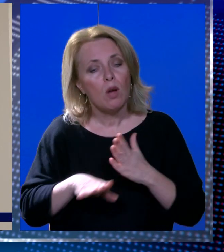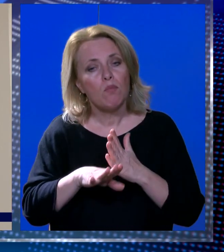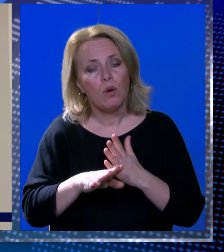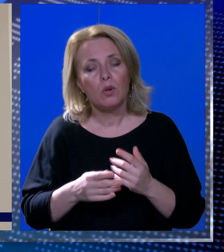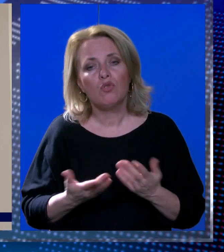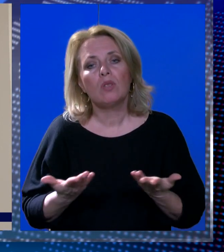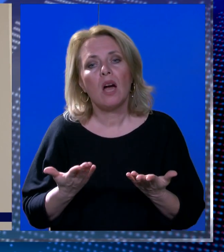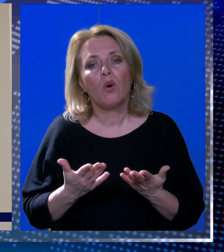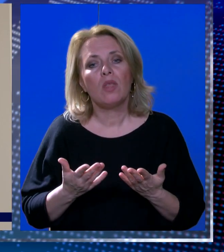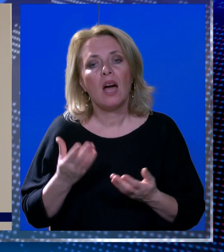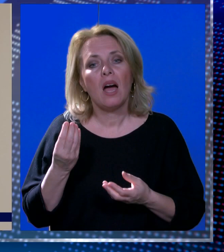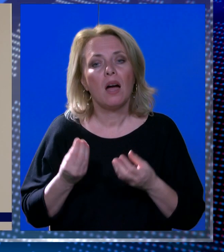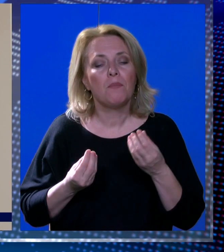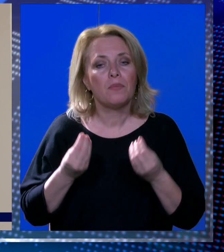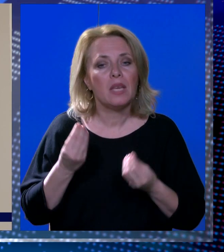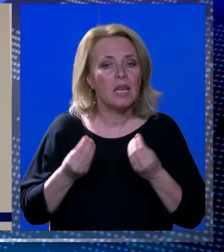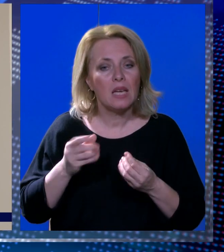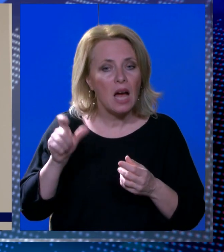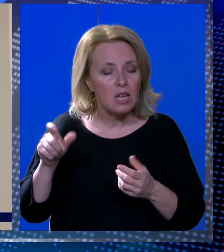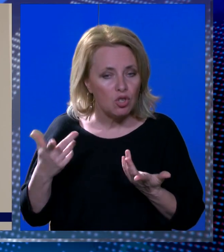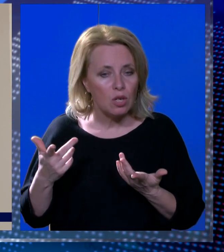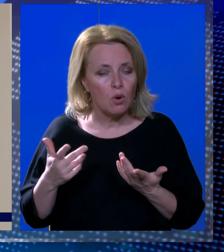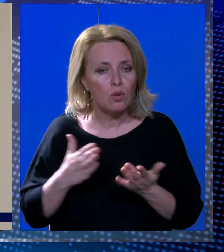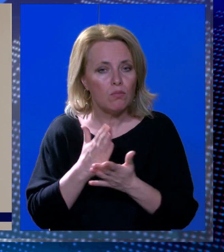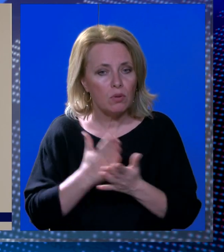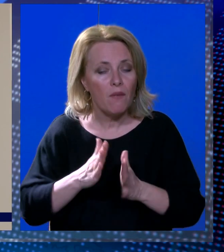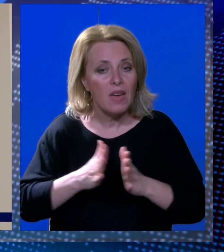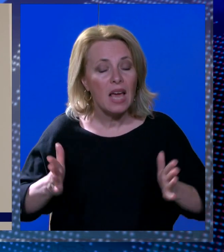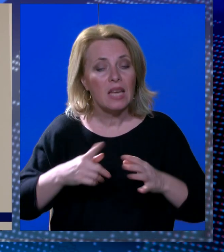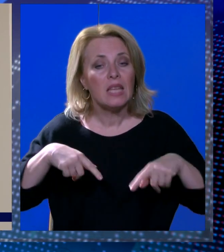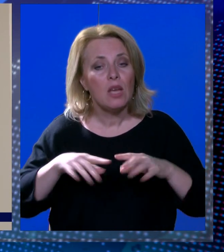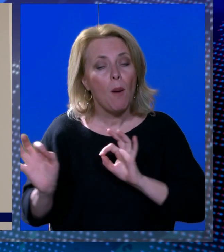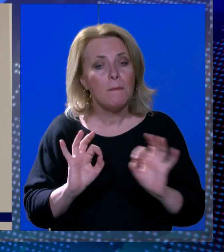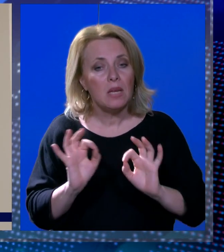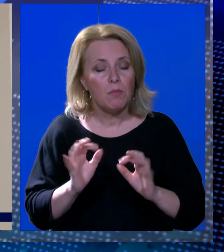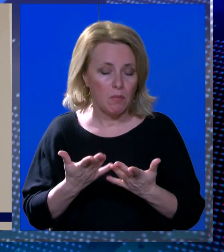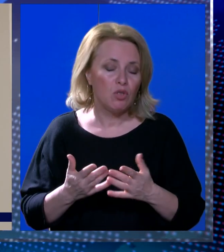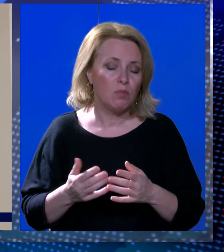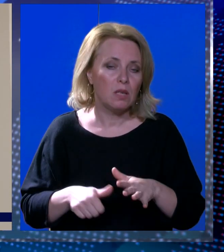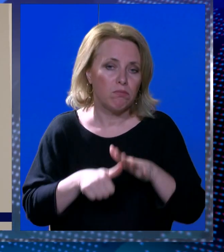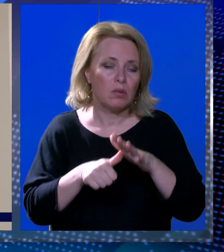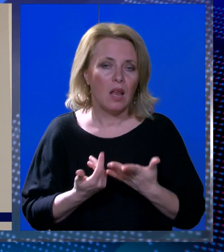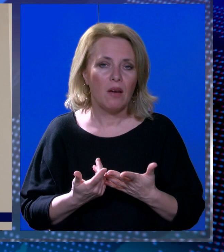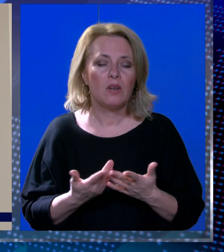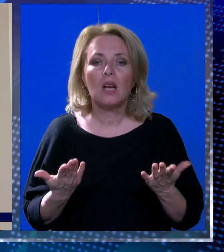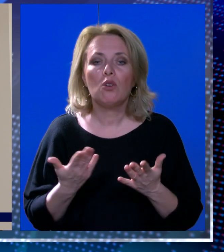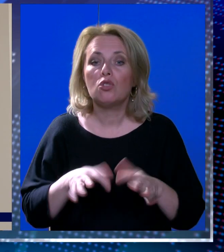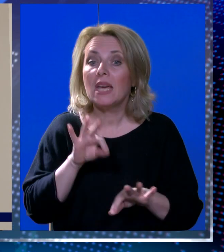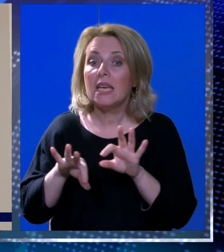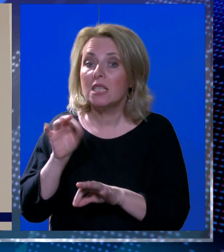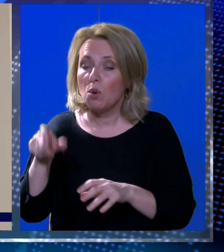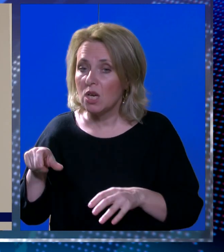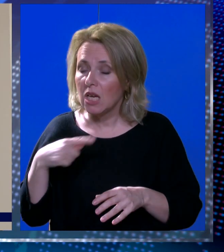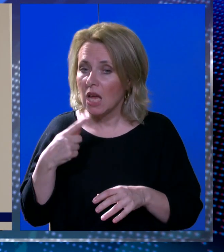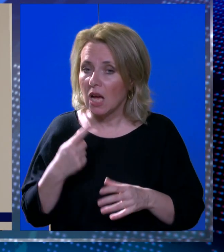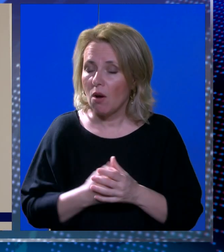pomoći, tako da oni igrači koji su odradili, je veliki dio priprema, da će biti u krupnom planu. kao što je izborni ponaga